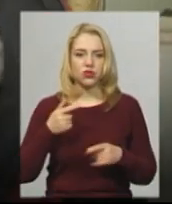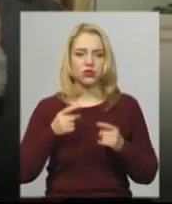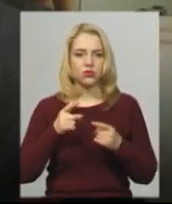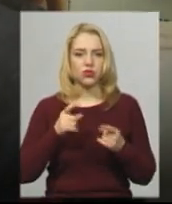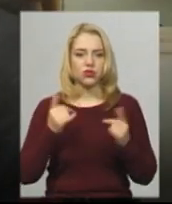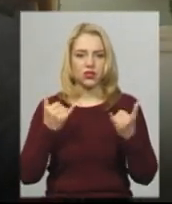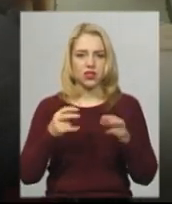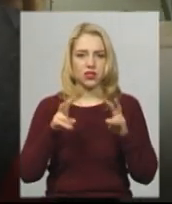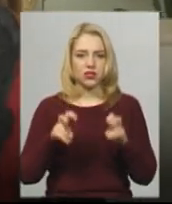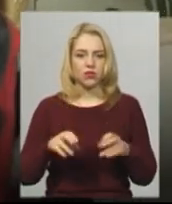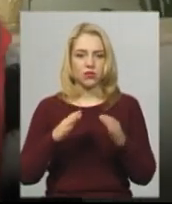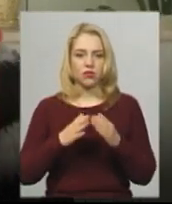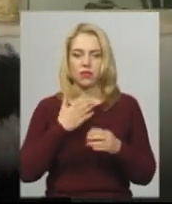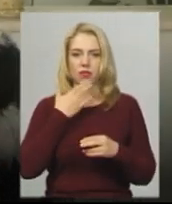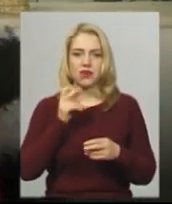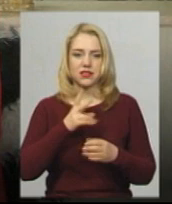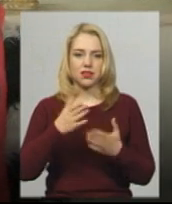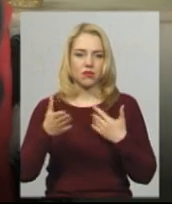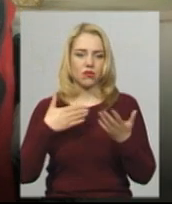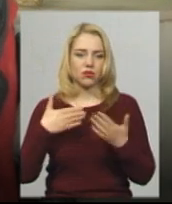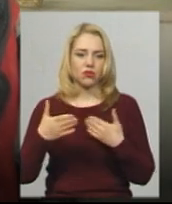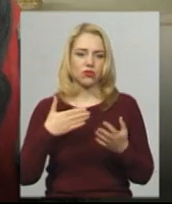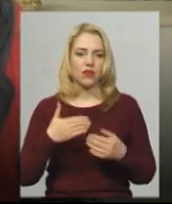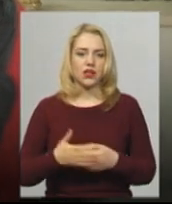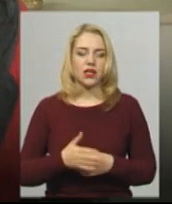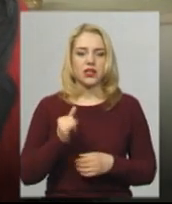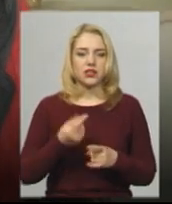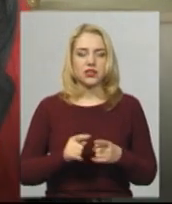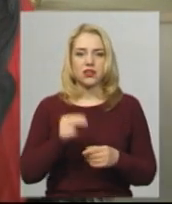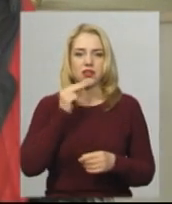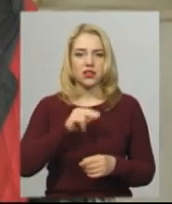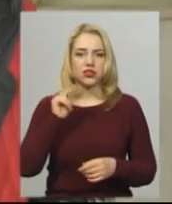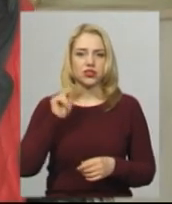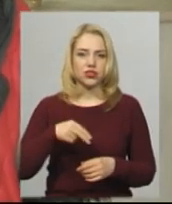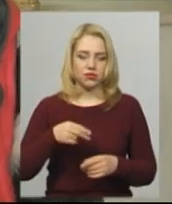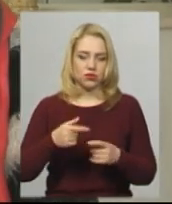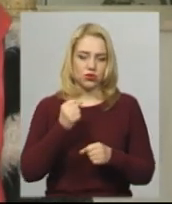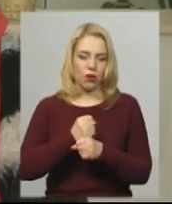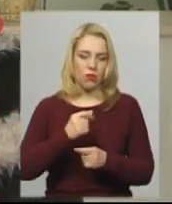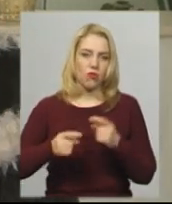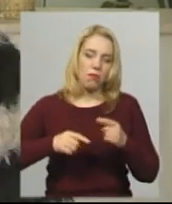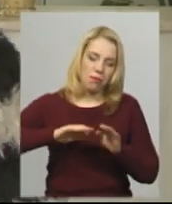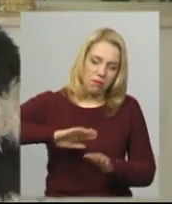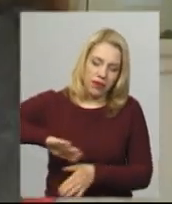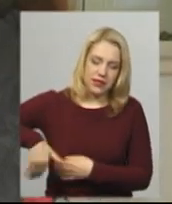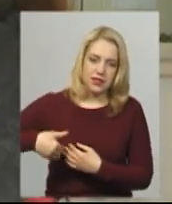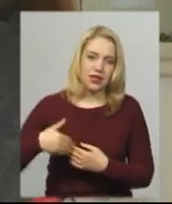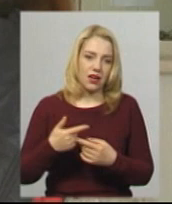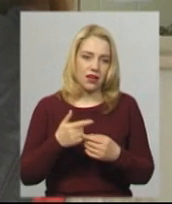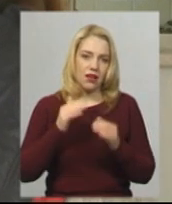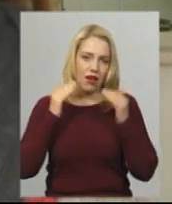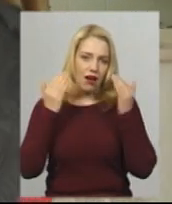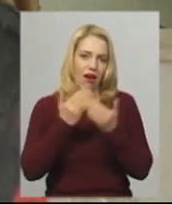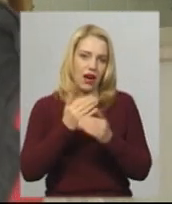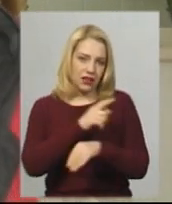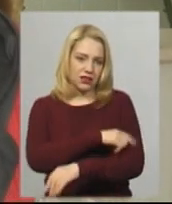що ми зараз сидимо вдома, ні з ким не контактуємо. Я думаю, що це краще, ніж ми зробимо після карантину, будемо гуляти, ходити в гості. Плюс я